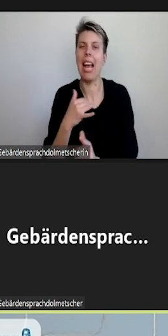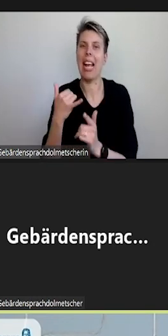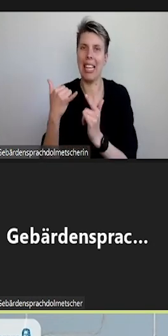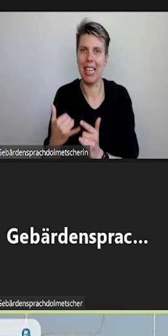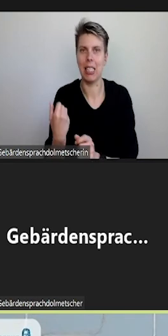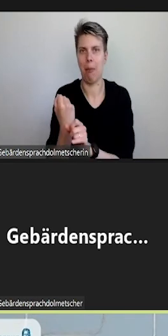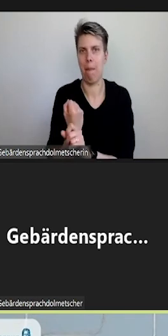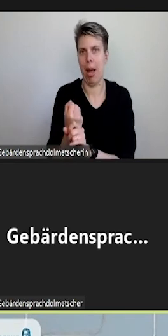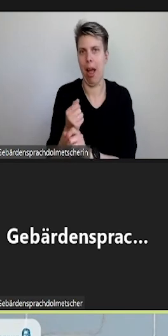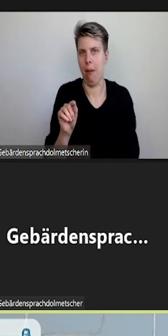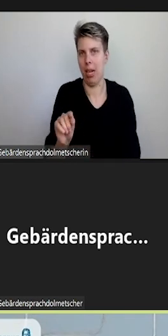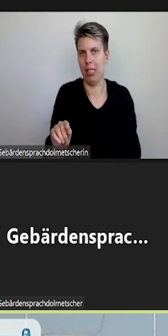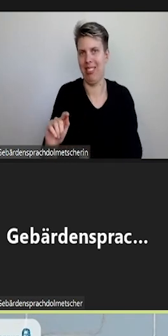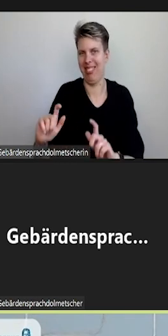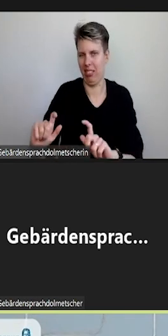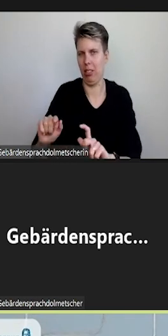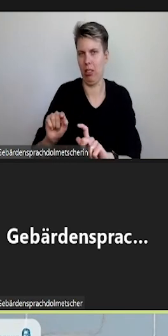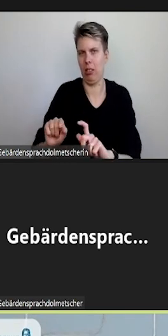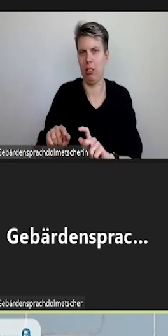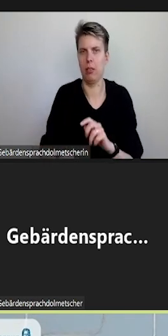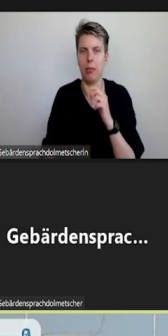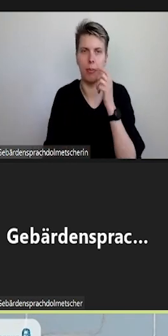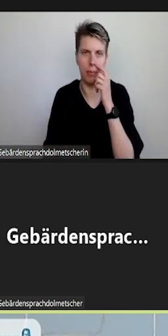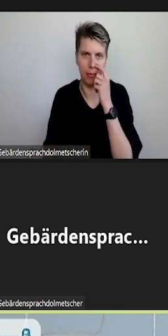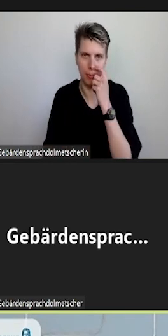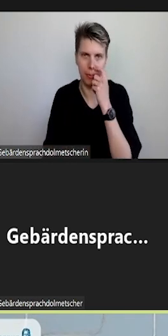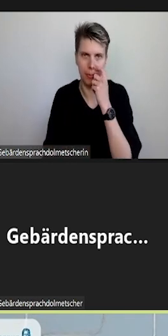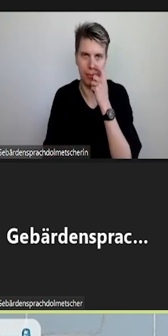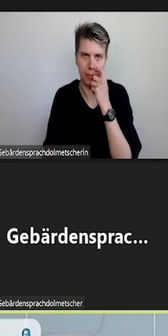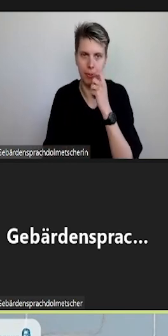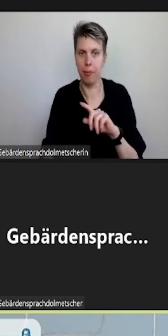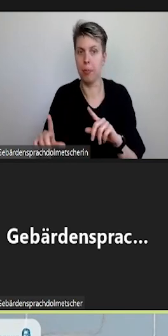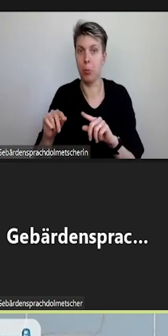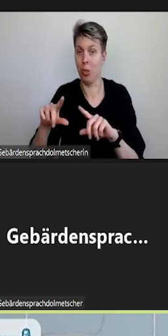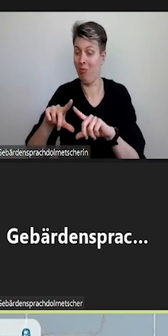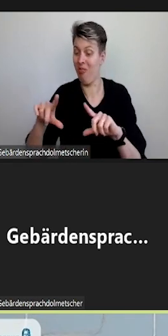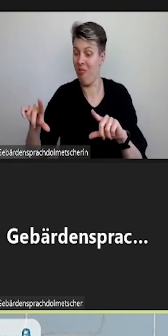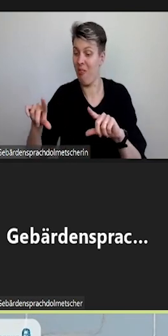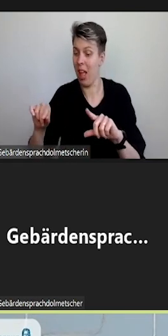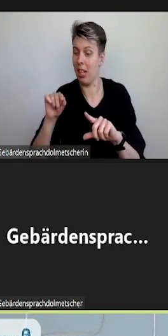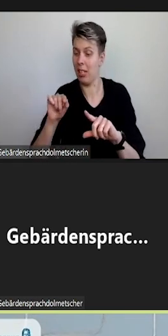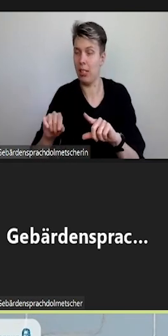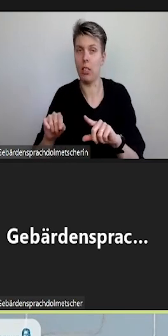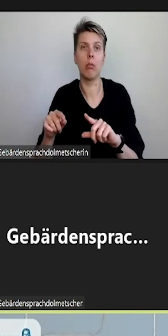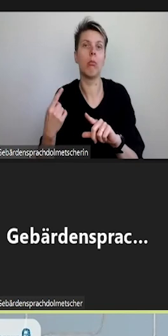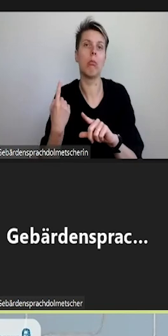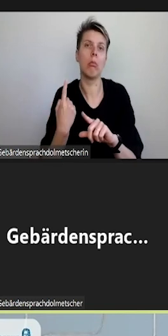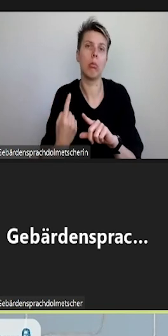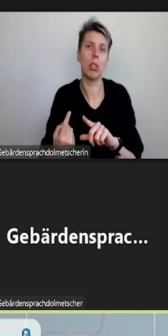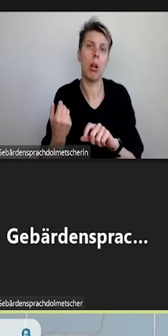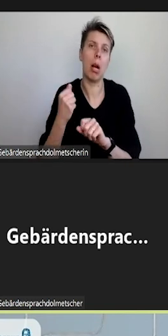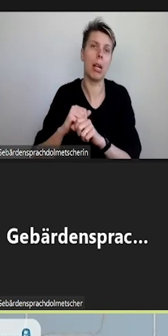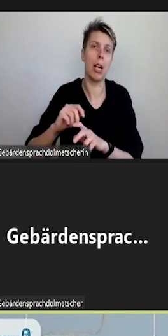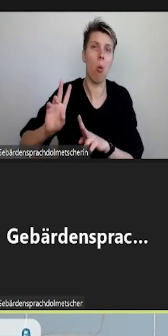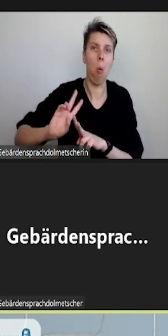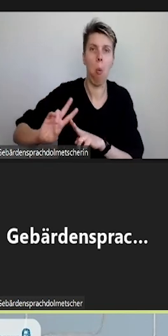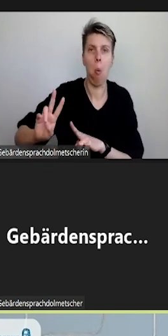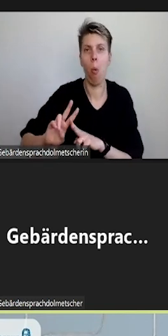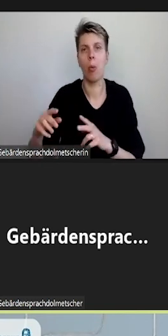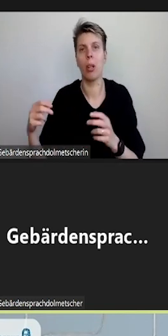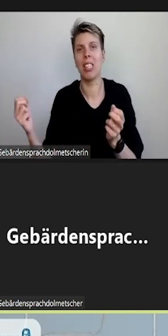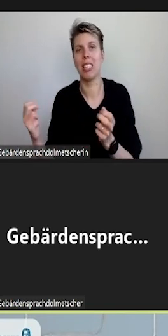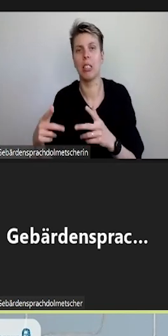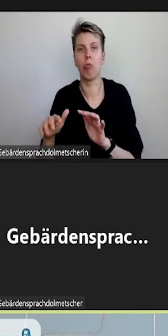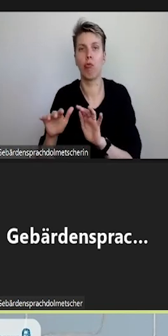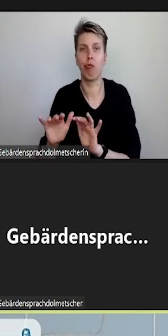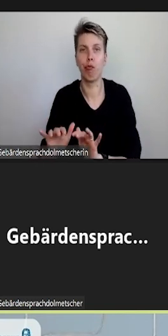bearbeitet wird. Also, in diesem Feld können Sie dann den Untertitel eingeben oder Verbesserungen vornehmen und Sie